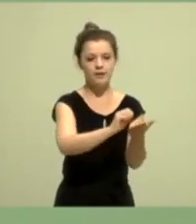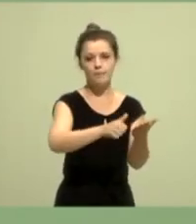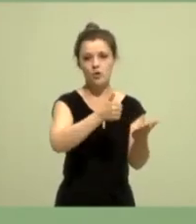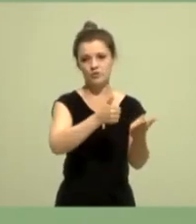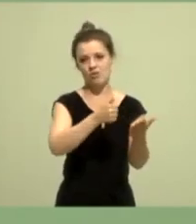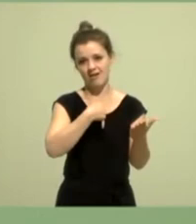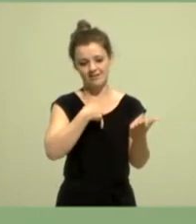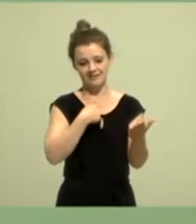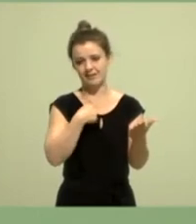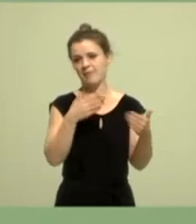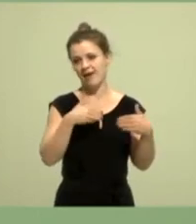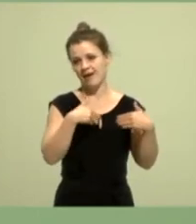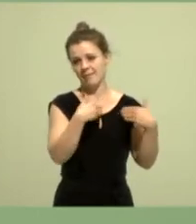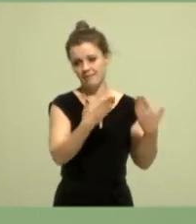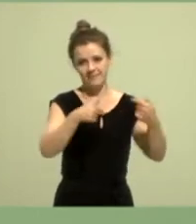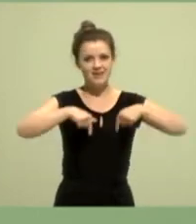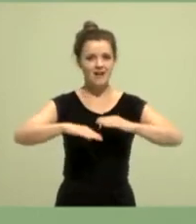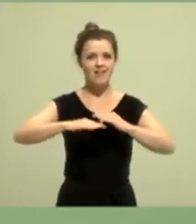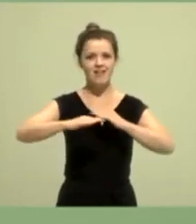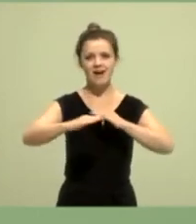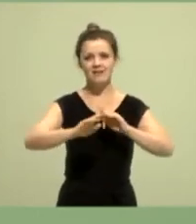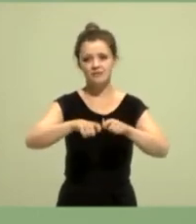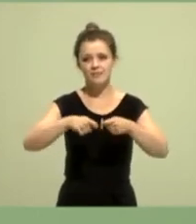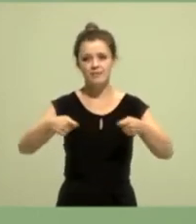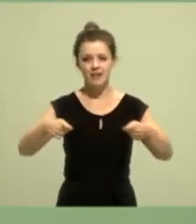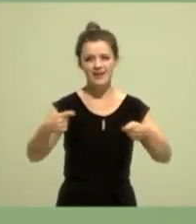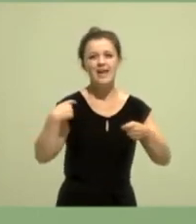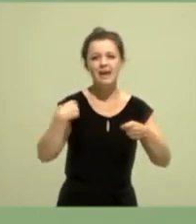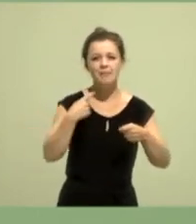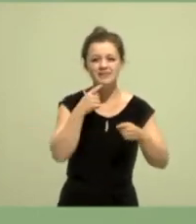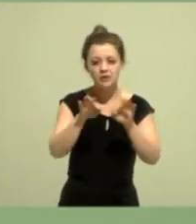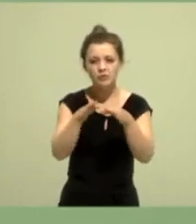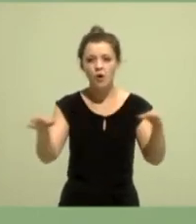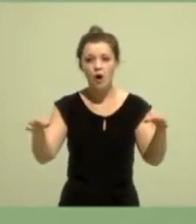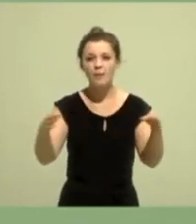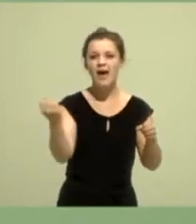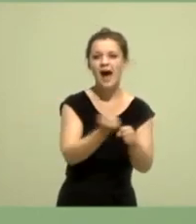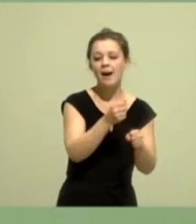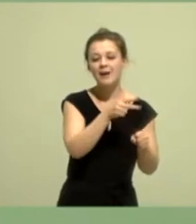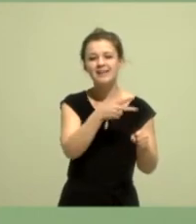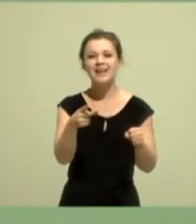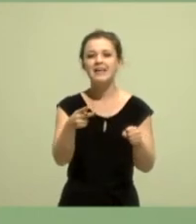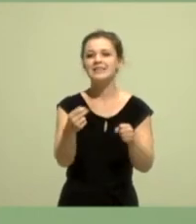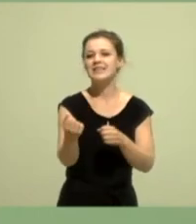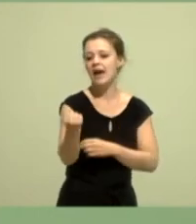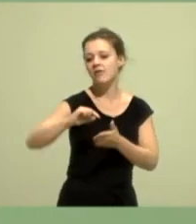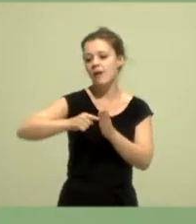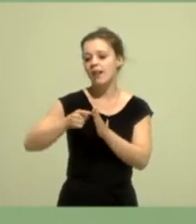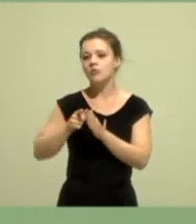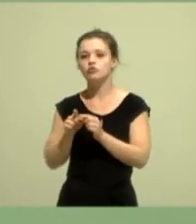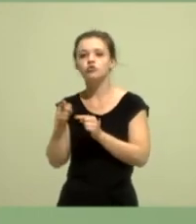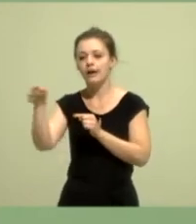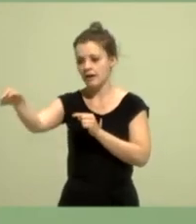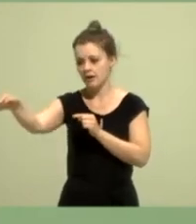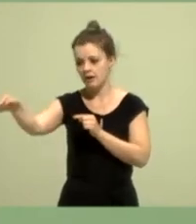Landesverband. Arbeit ist gleich Kraft mal Strecke. Die Arbeit, die wir vorhaben, ist immens. Die Kraft, die